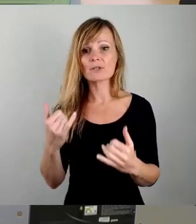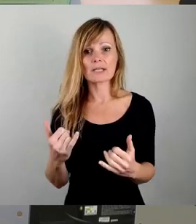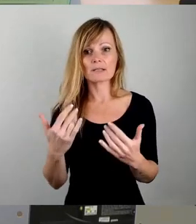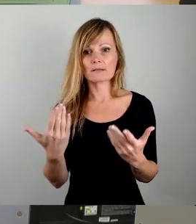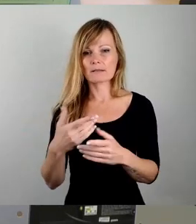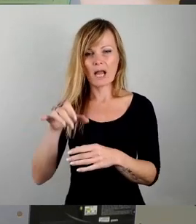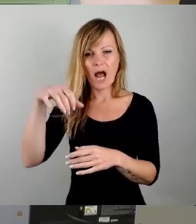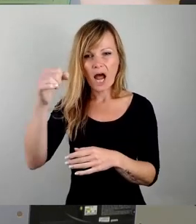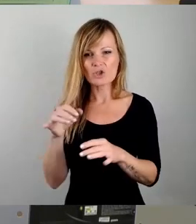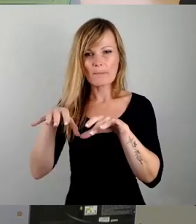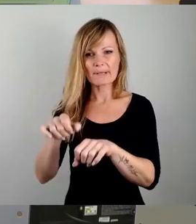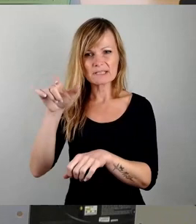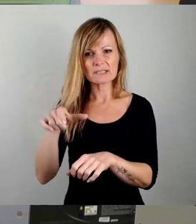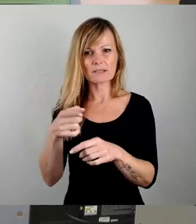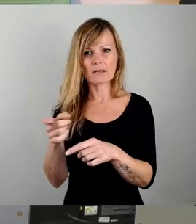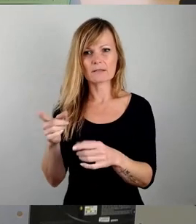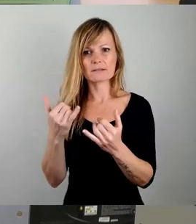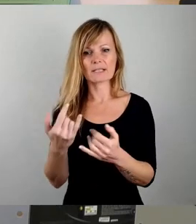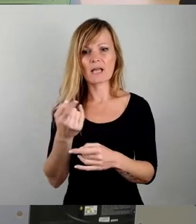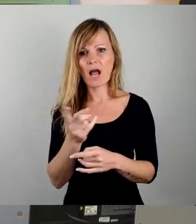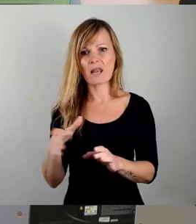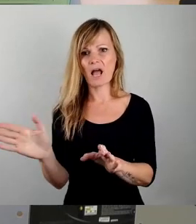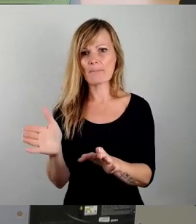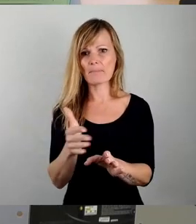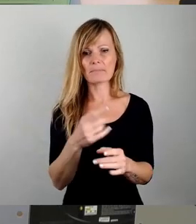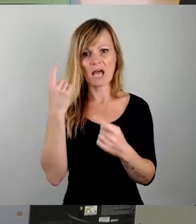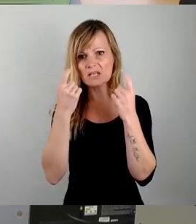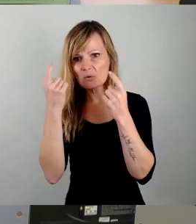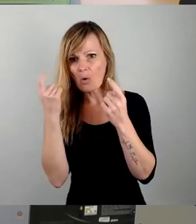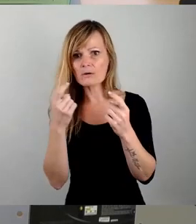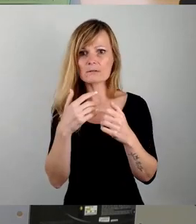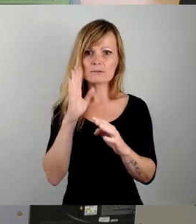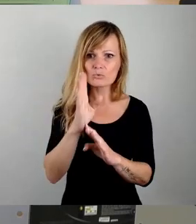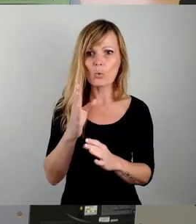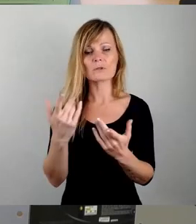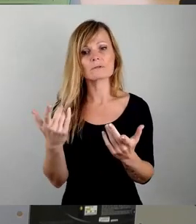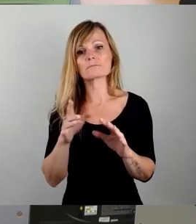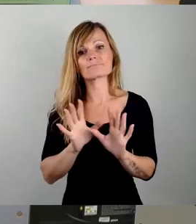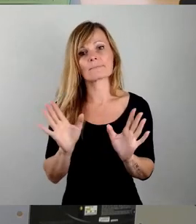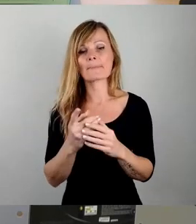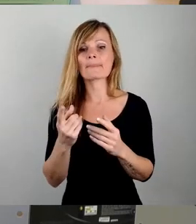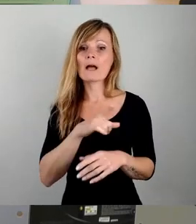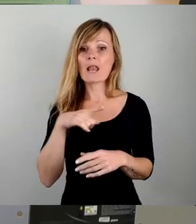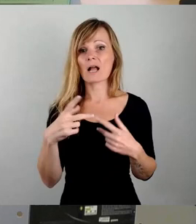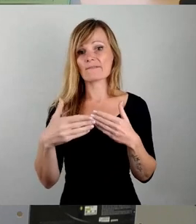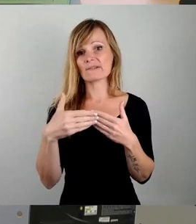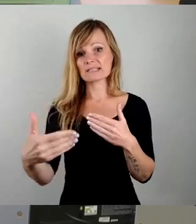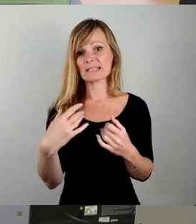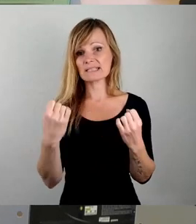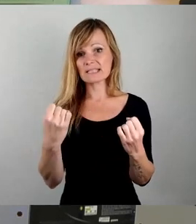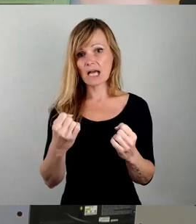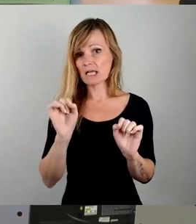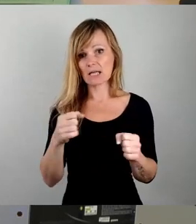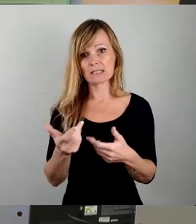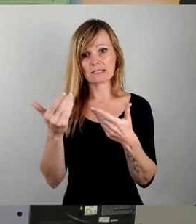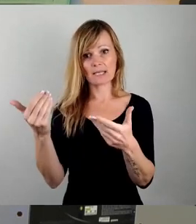Garagenbesitzer hier in alle Entsorgen und Nöte bringen. Aber wie gesagt, wir können da keine langfristige Sicherheit geben, weil niemand weiß, ob